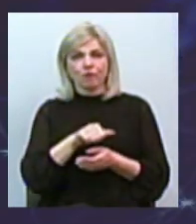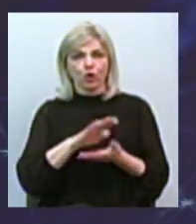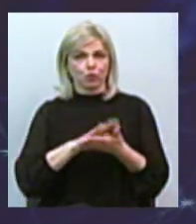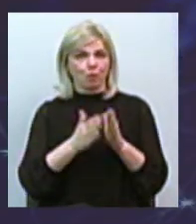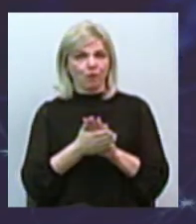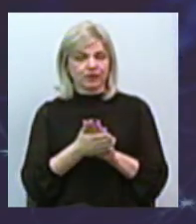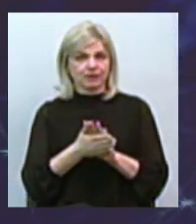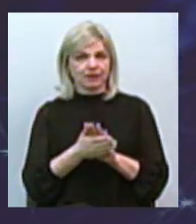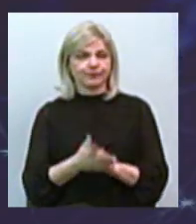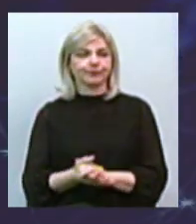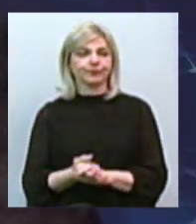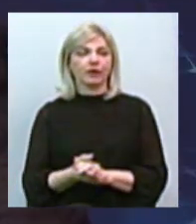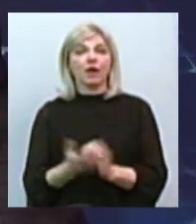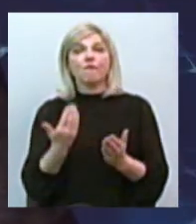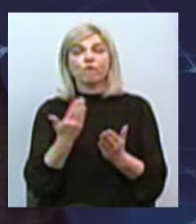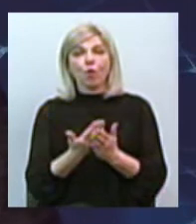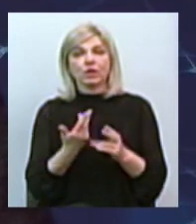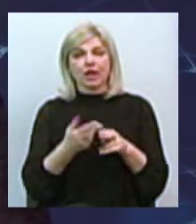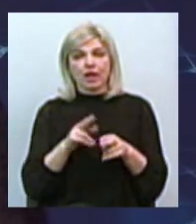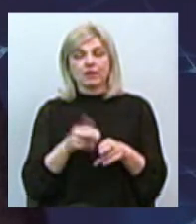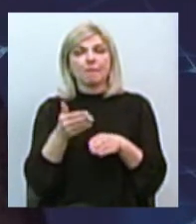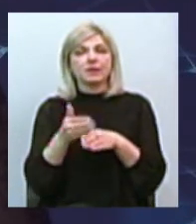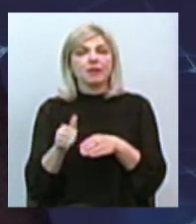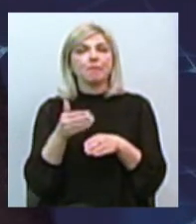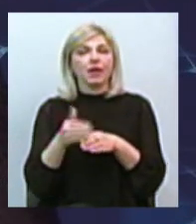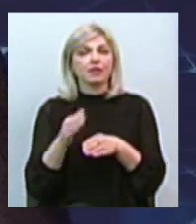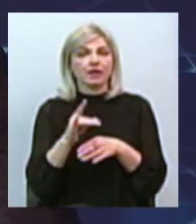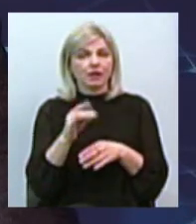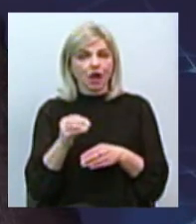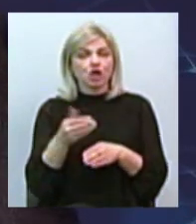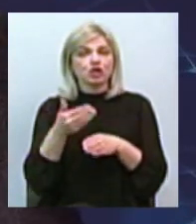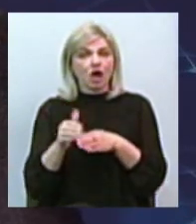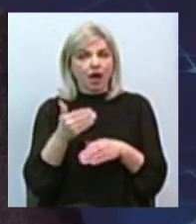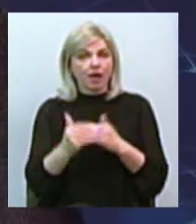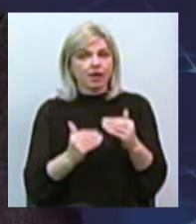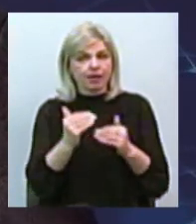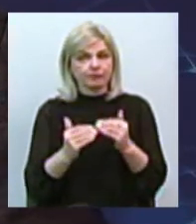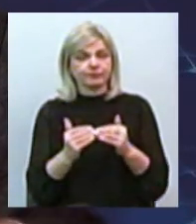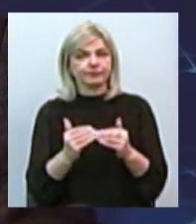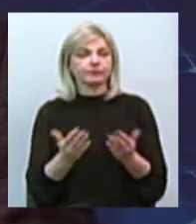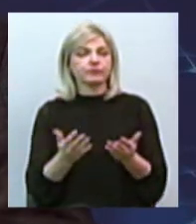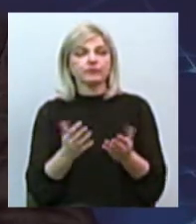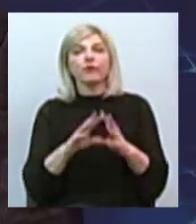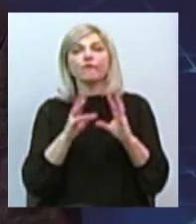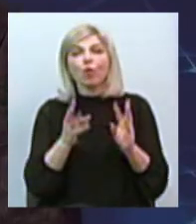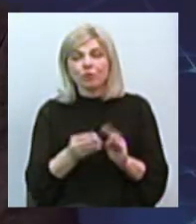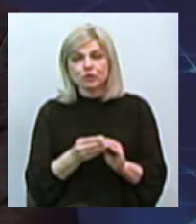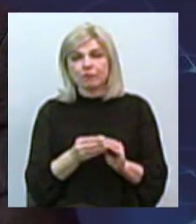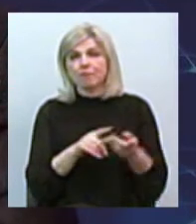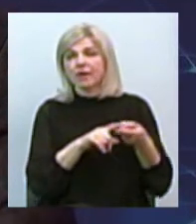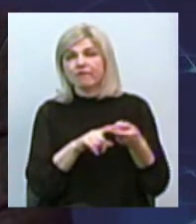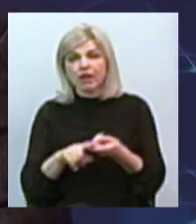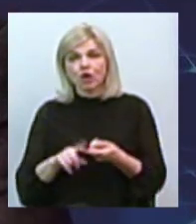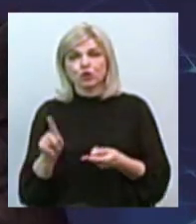ці постепенні, постепенні шаги, в общем-то, итоге привели к тому, що